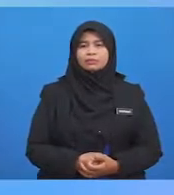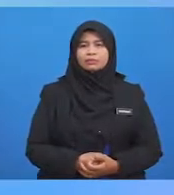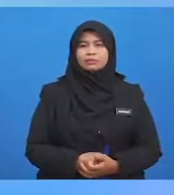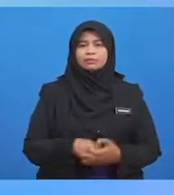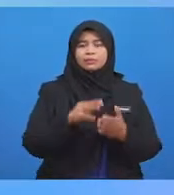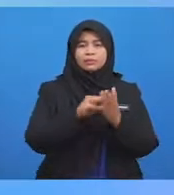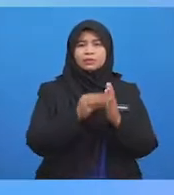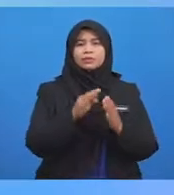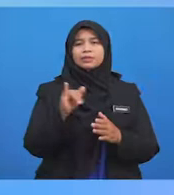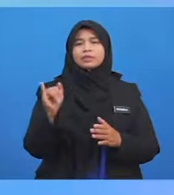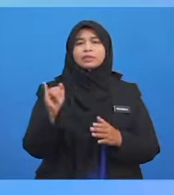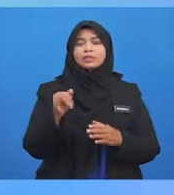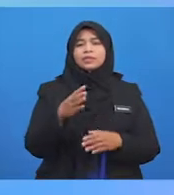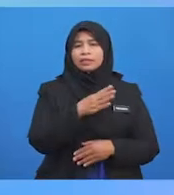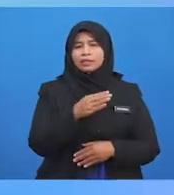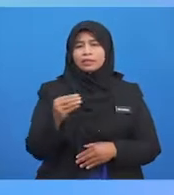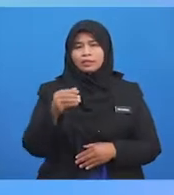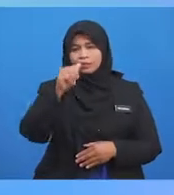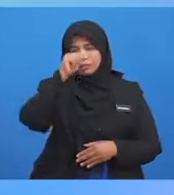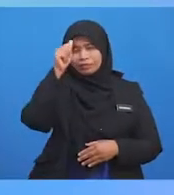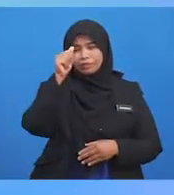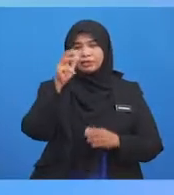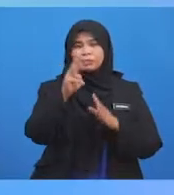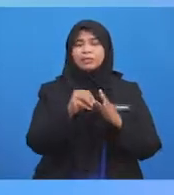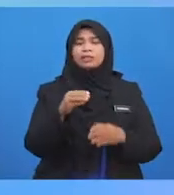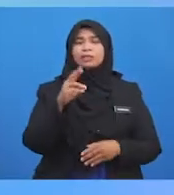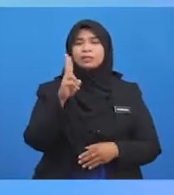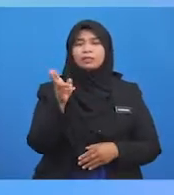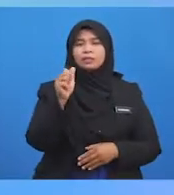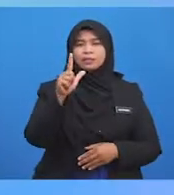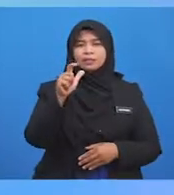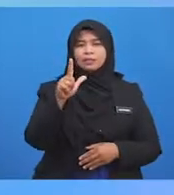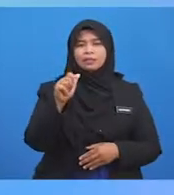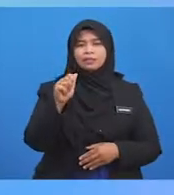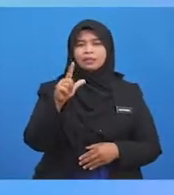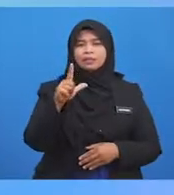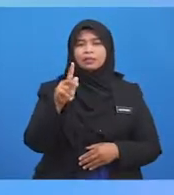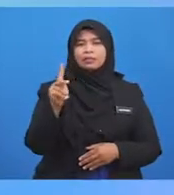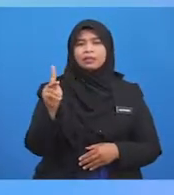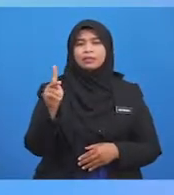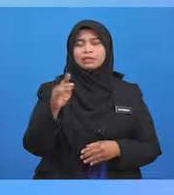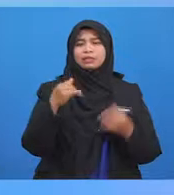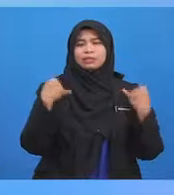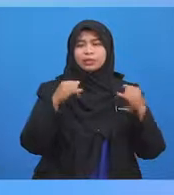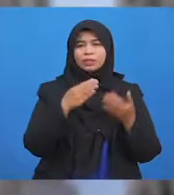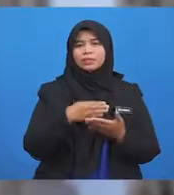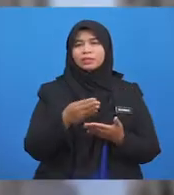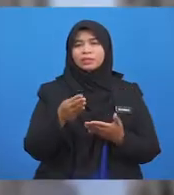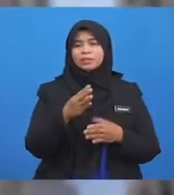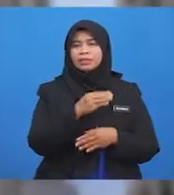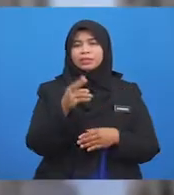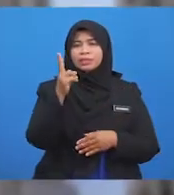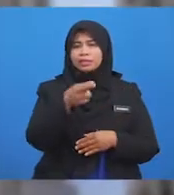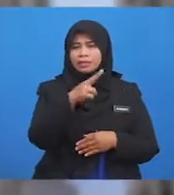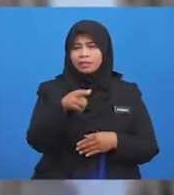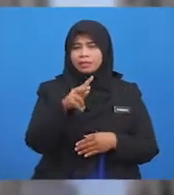Maksudnya Dan Allah menghalalkan jual beli Dan mengharamkan riba Ingat